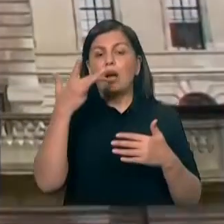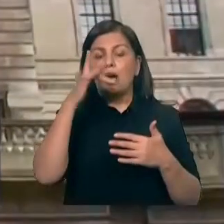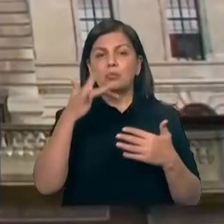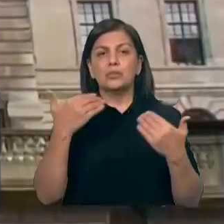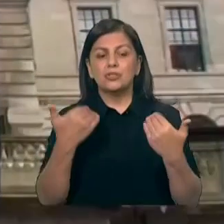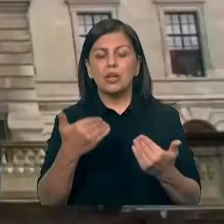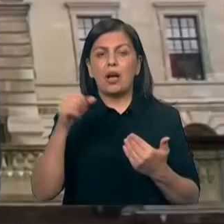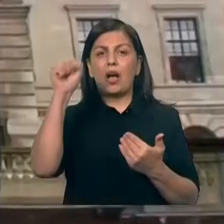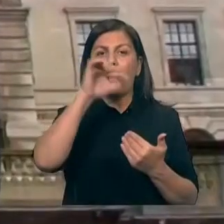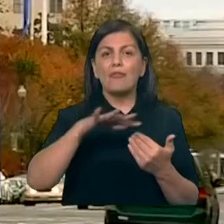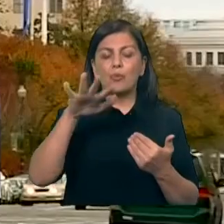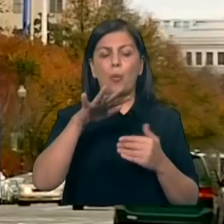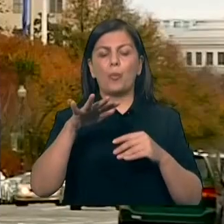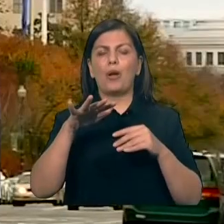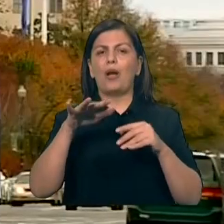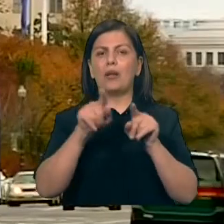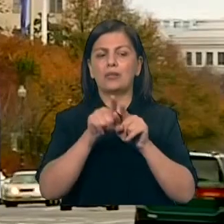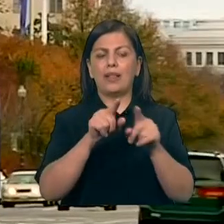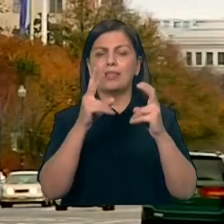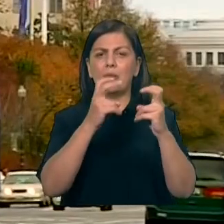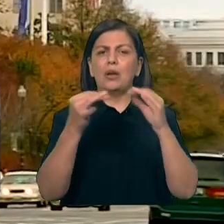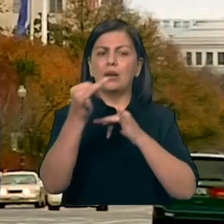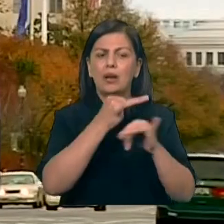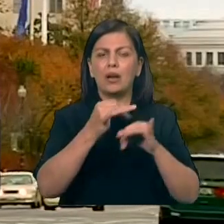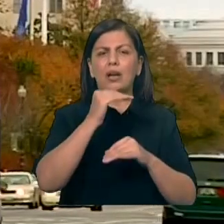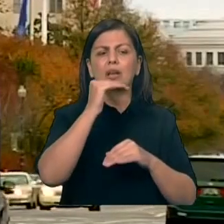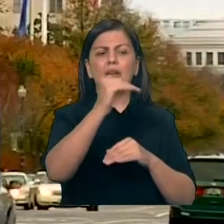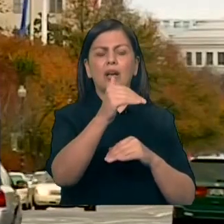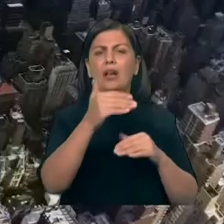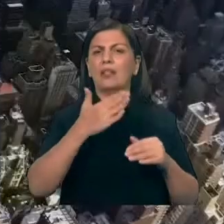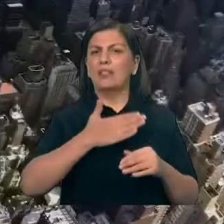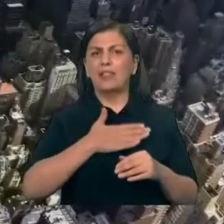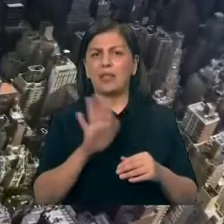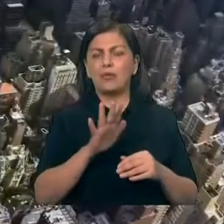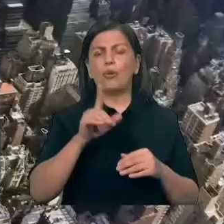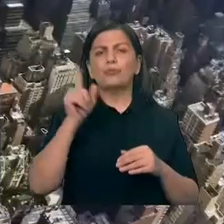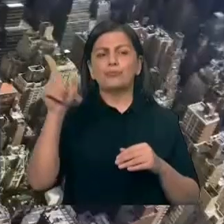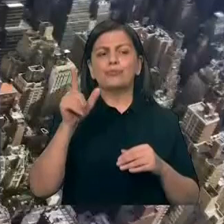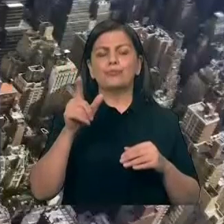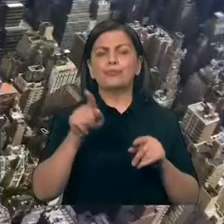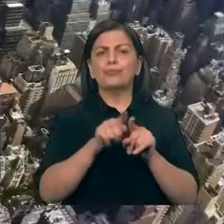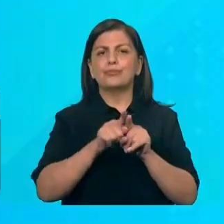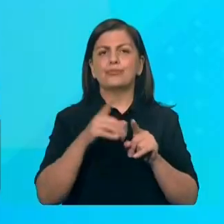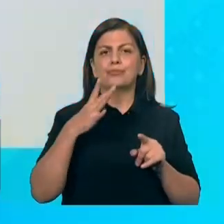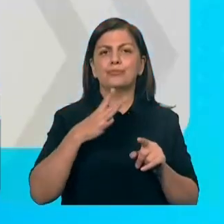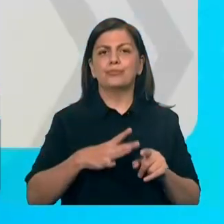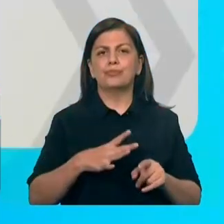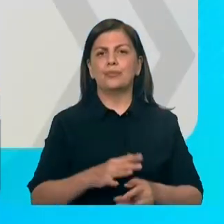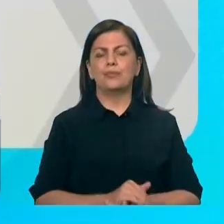avropalılarla müzakirələri davam etdirərək, onların narazılığını müəyyən qədər olsa da nəzarət altında saxlamaq istəyir.